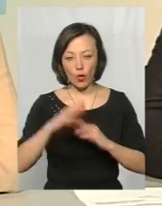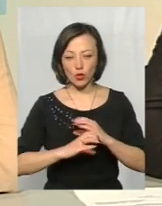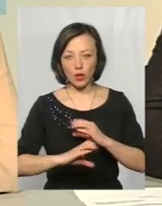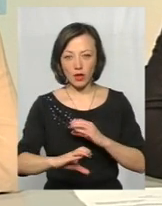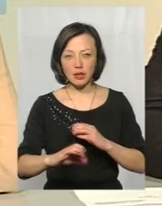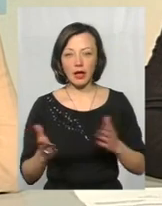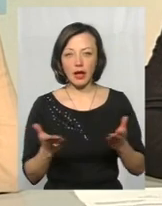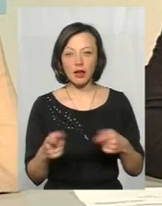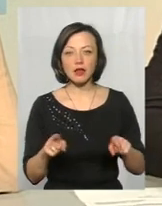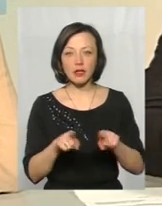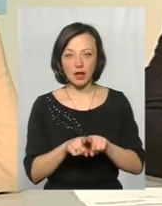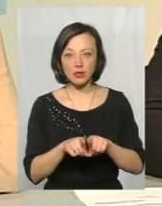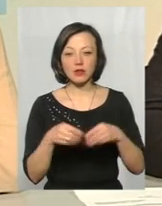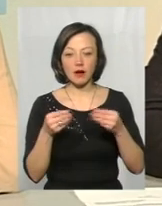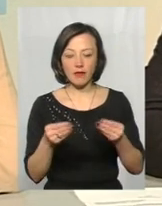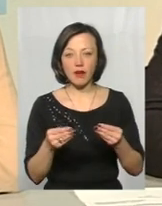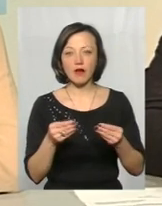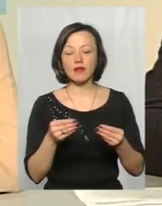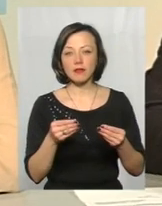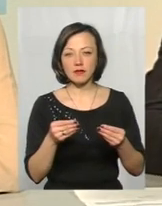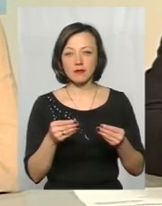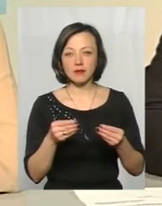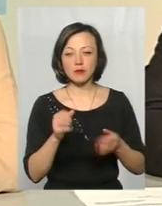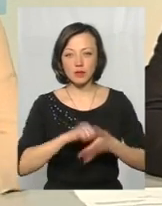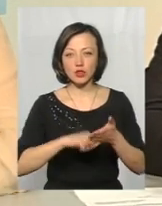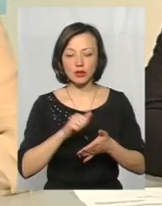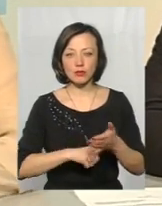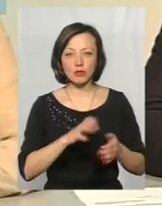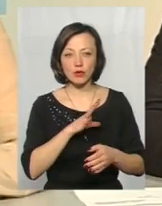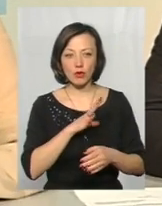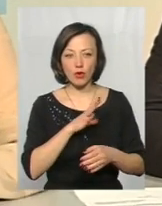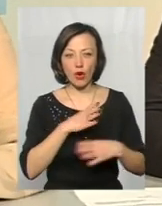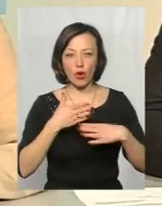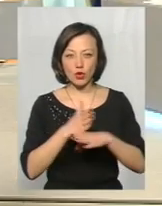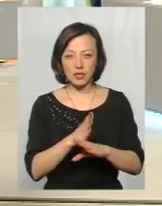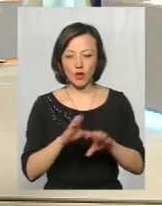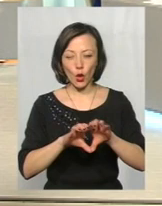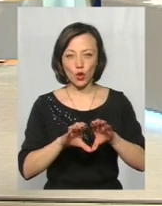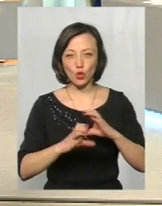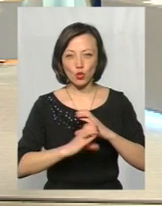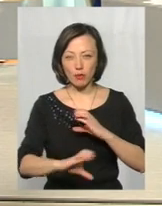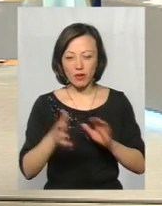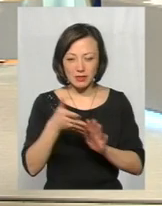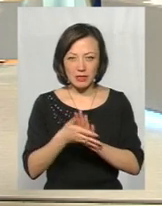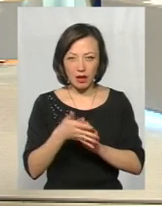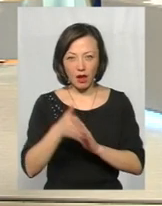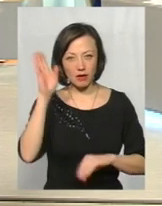ось, який теж давав свій час, було розірвання труби, ось, і затікання.